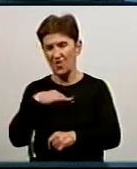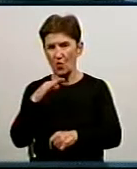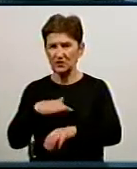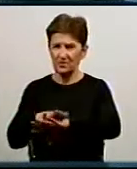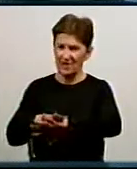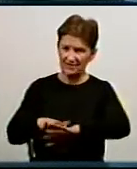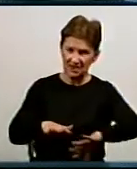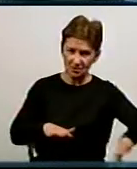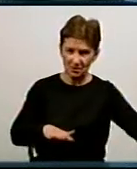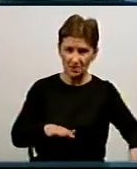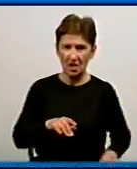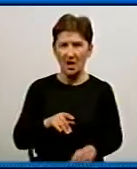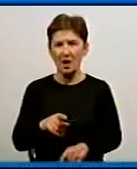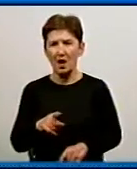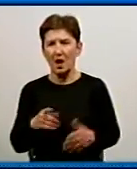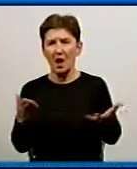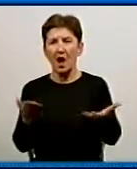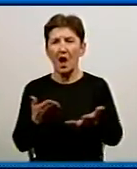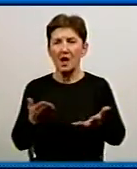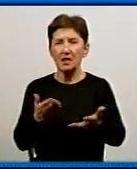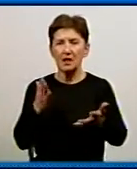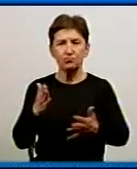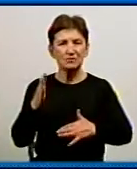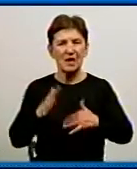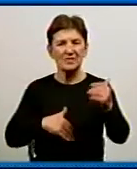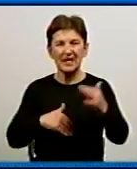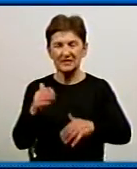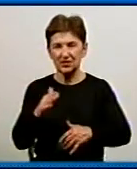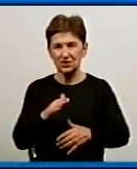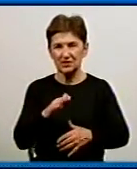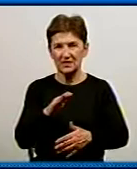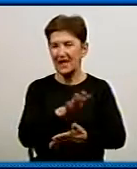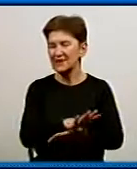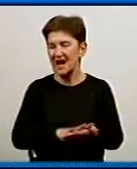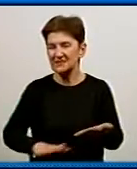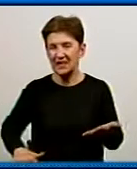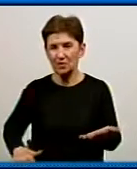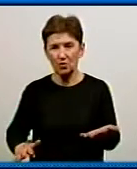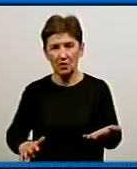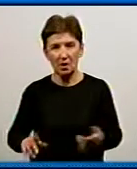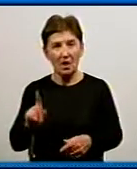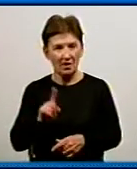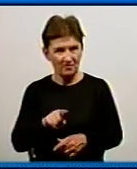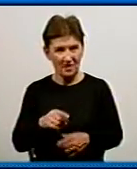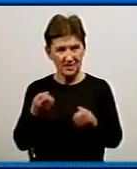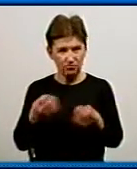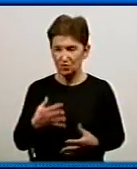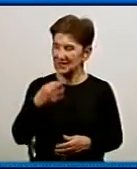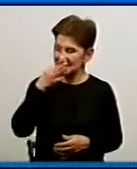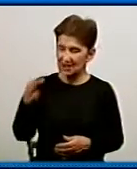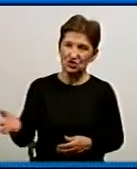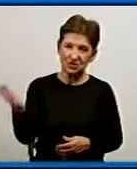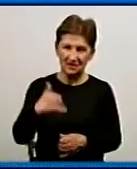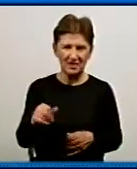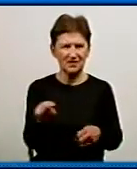У Кропивницьку? У Кропивницьку. Який практичний наслідок це матиме для абонентів, для споживачів? Тобто вони скажуть просто, давайте краще